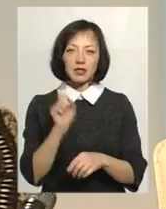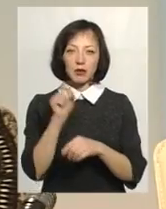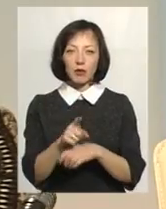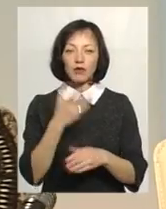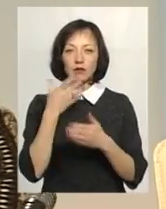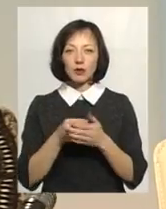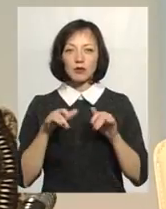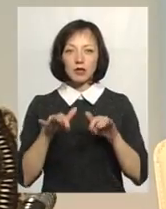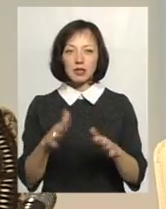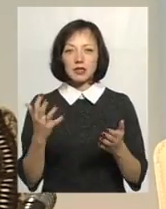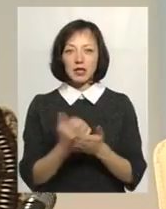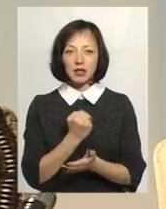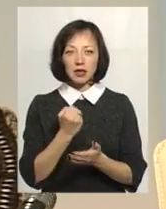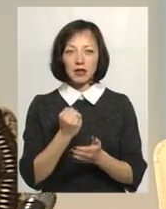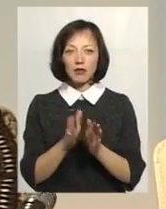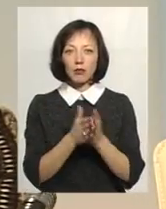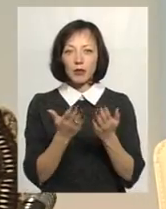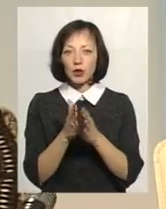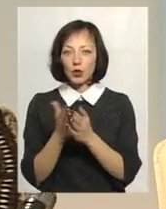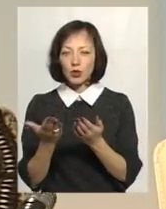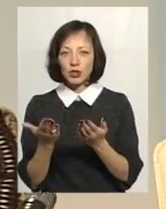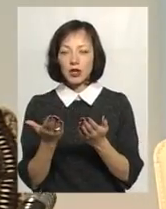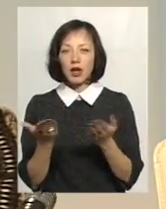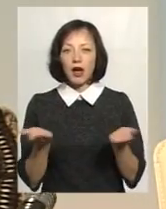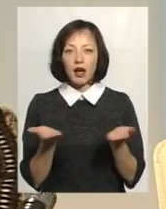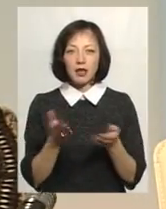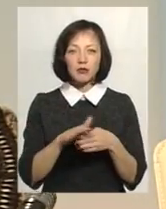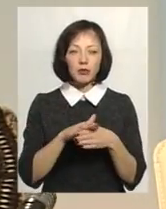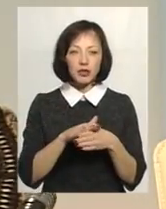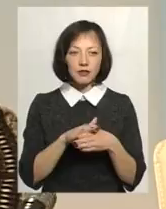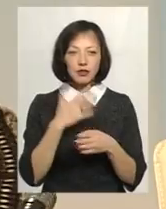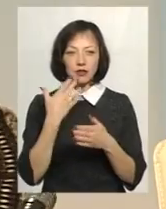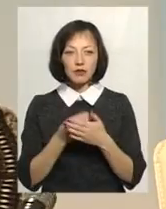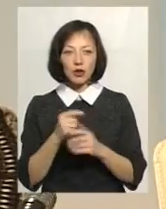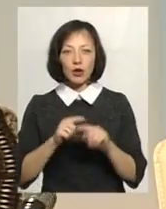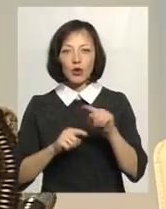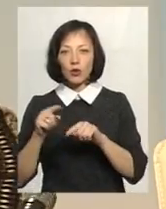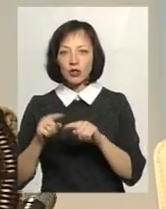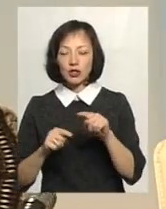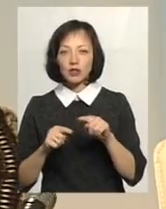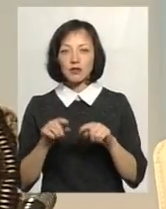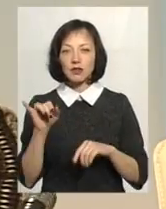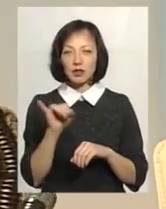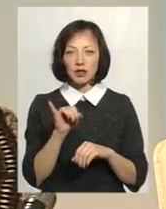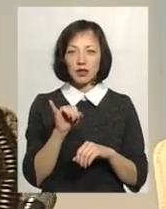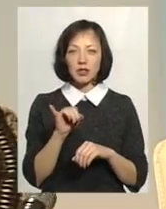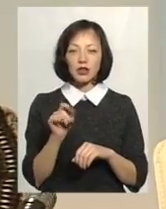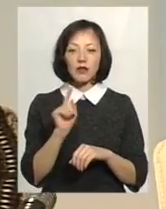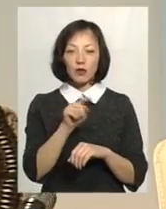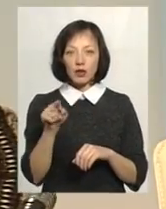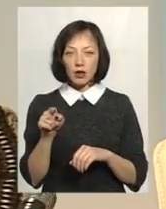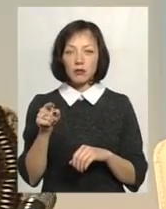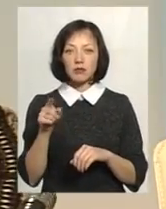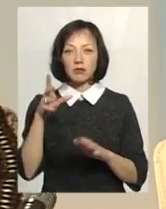замовити свою справу, знайти в підручниках якесь прізвище своїх родичів, і що вони